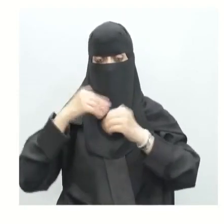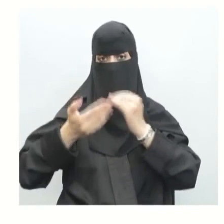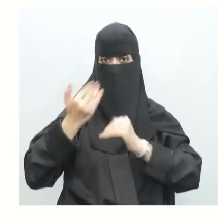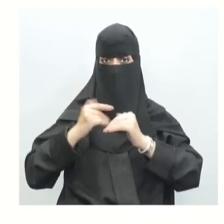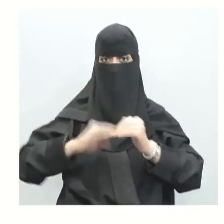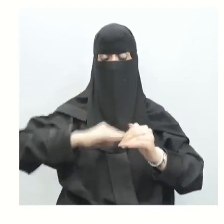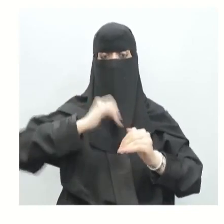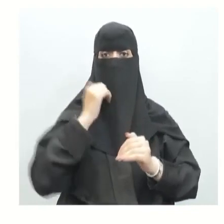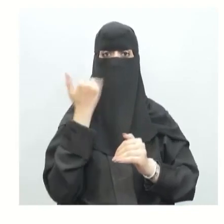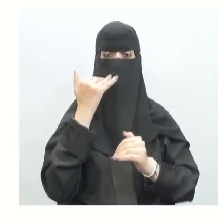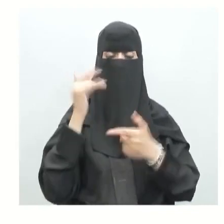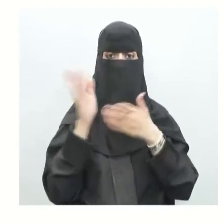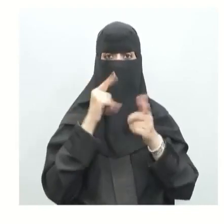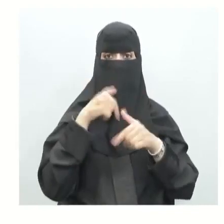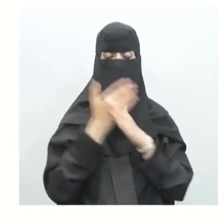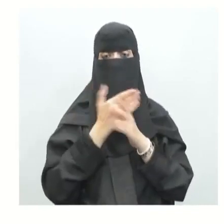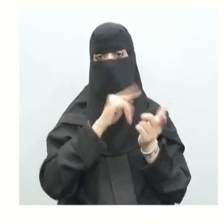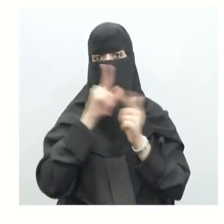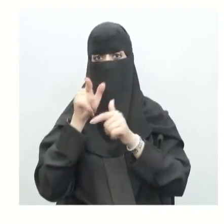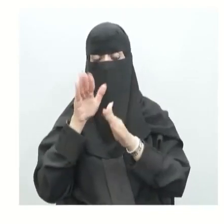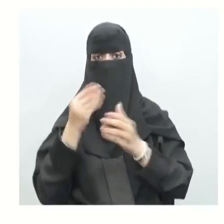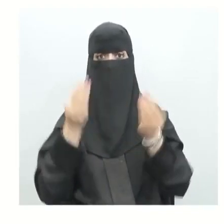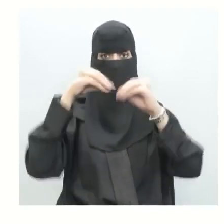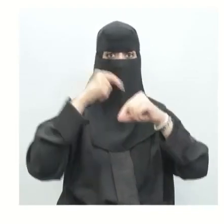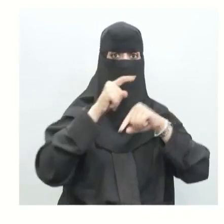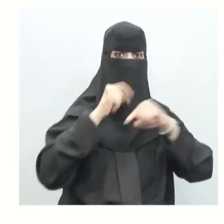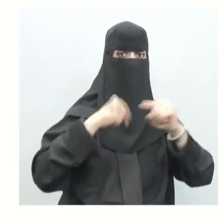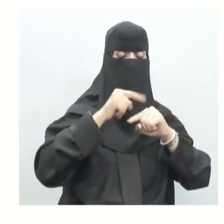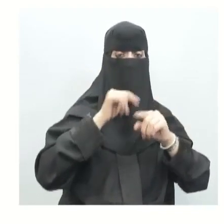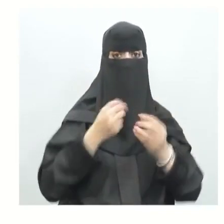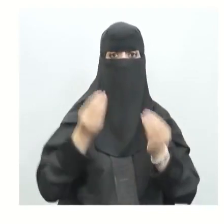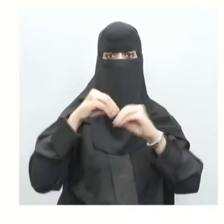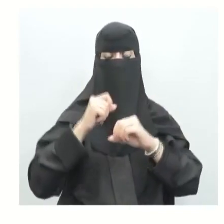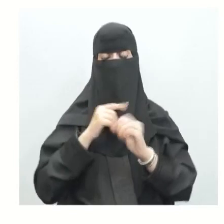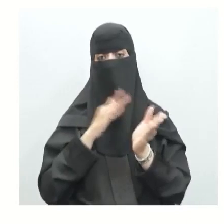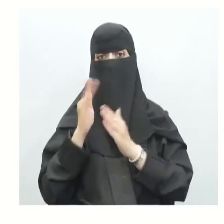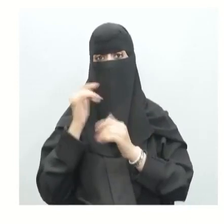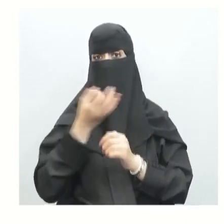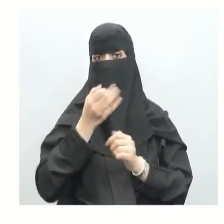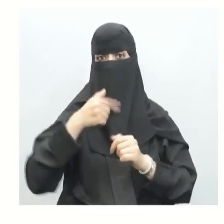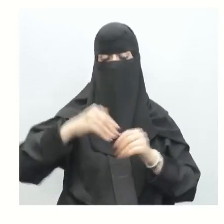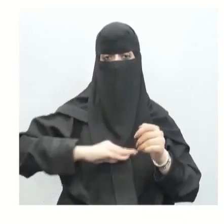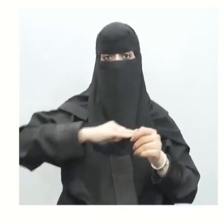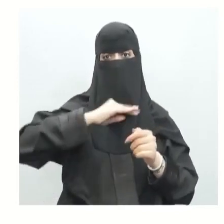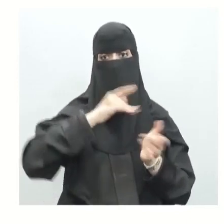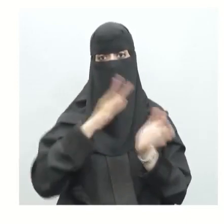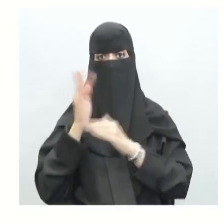البلوغ ونحن كأننا نتكلم عن العوامل التي تزيد من نسبة الإصابة فعندما نتكلم عن الفئات العمرية الأشخاص